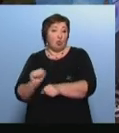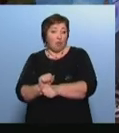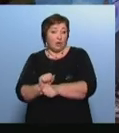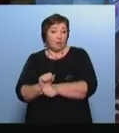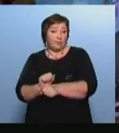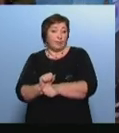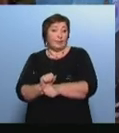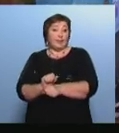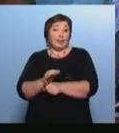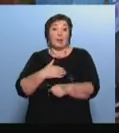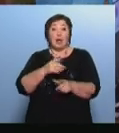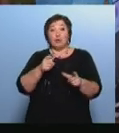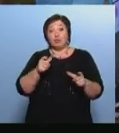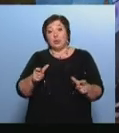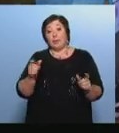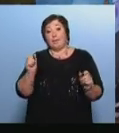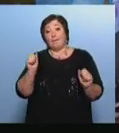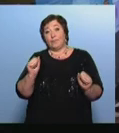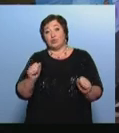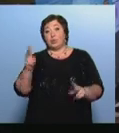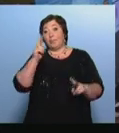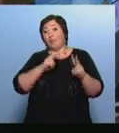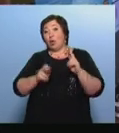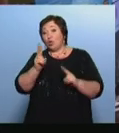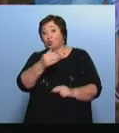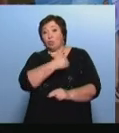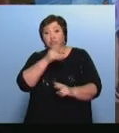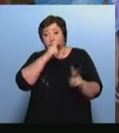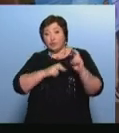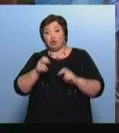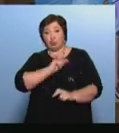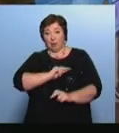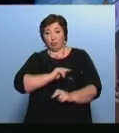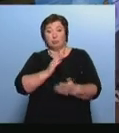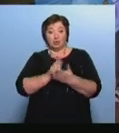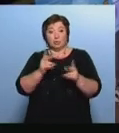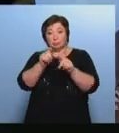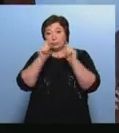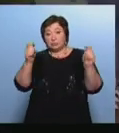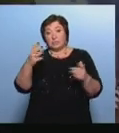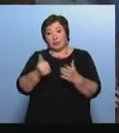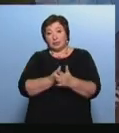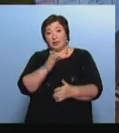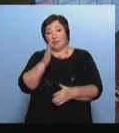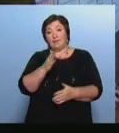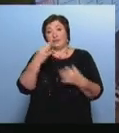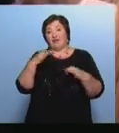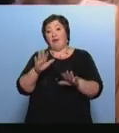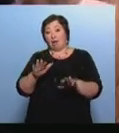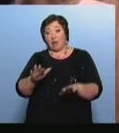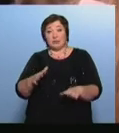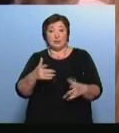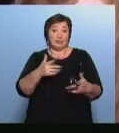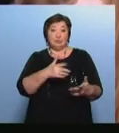Для людей, так скажем, кто в поиске работы, есть кнопочка «Вакансии», где мы можем посмотреть текущие вакансии в нашем регионе